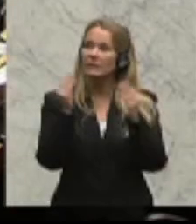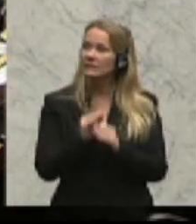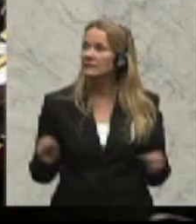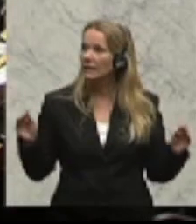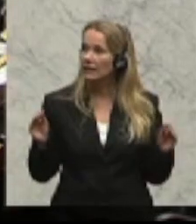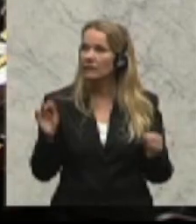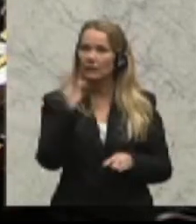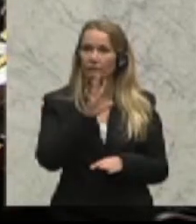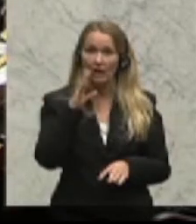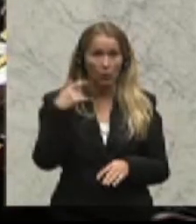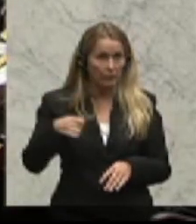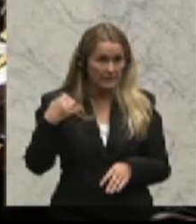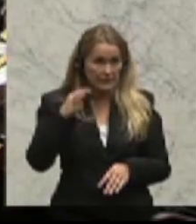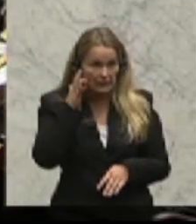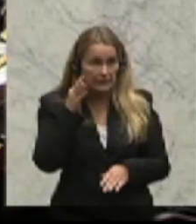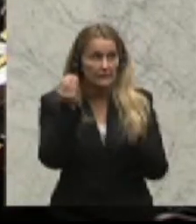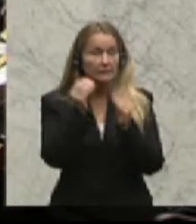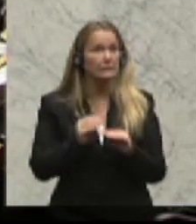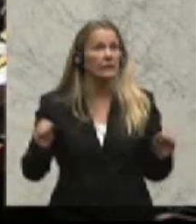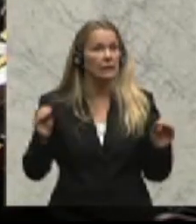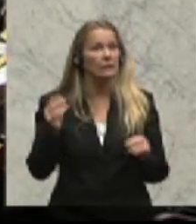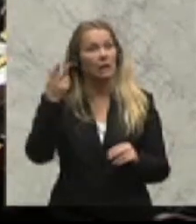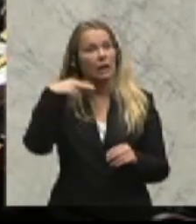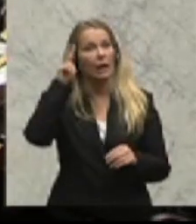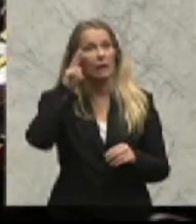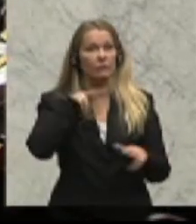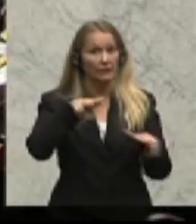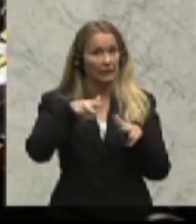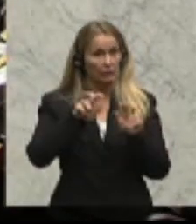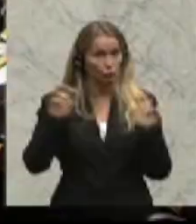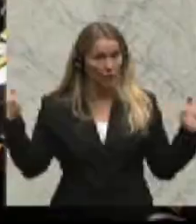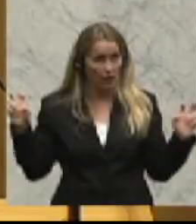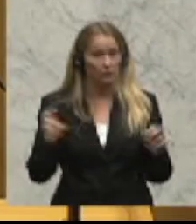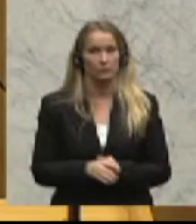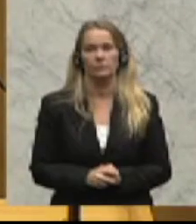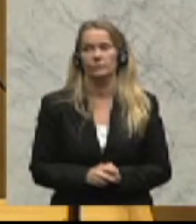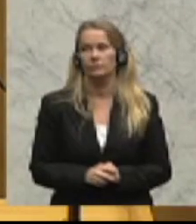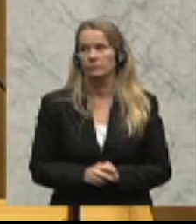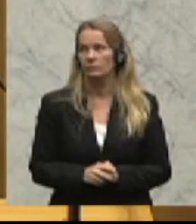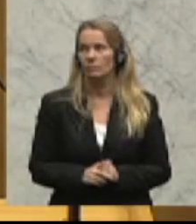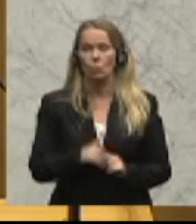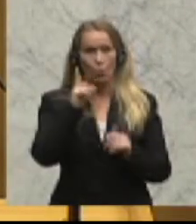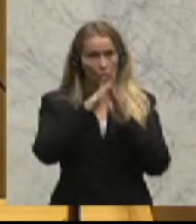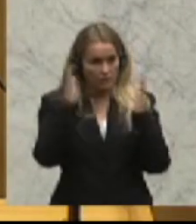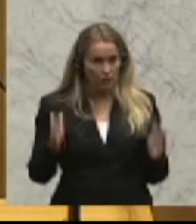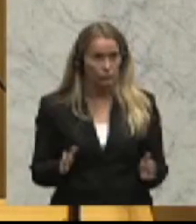Werner Neubauer von der FPÖ ist am Wort. ... auf der Regierungsbank, Hohes Haus,